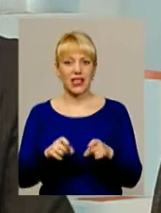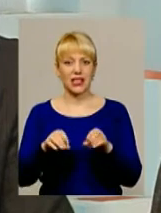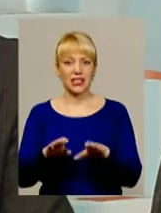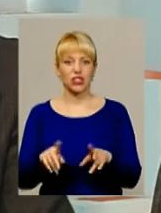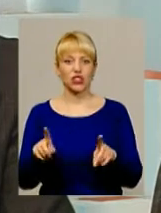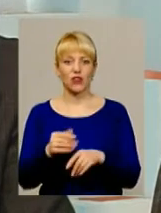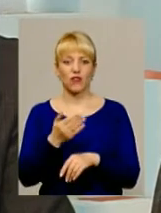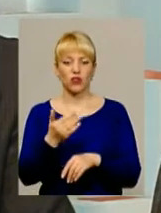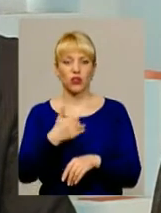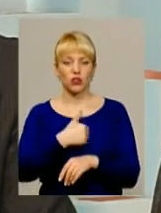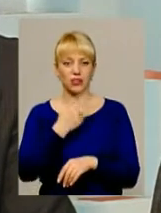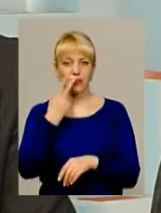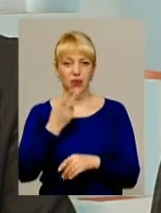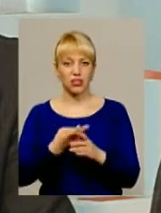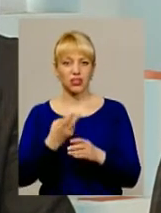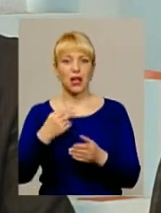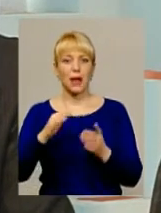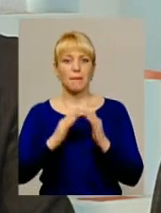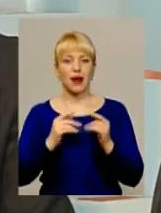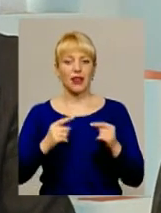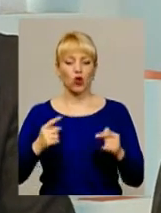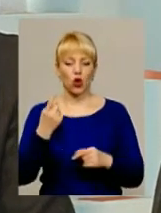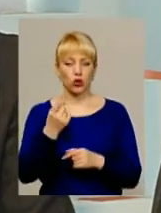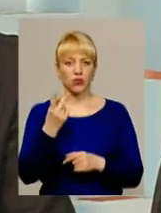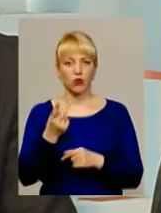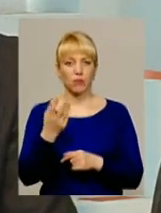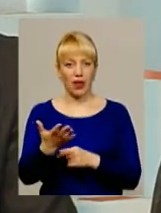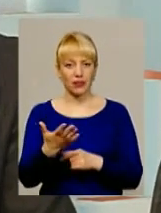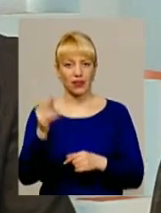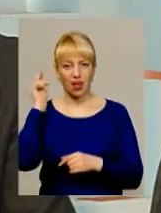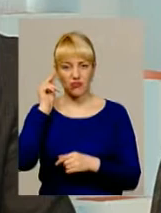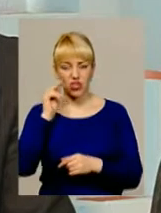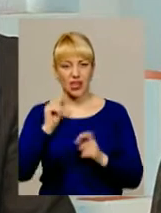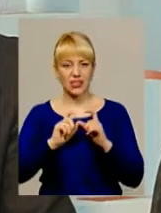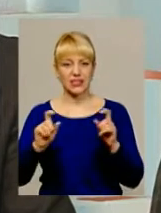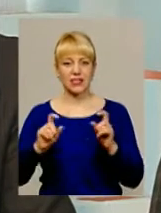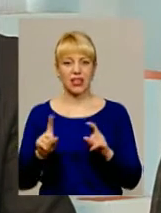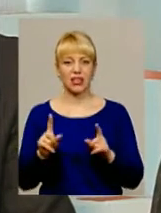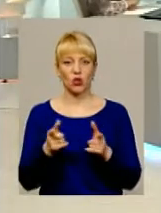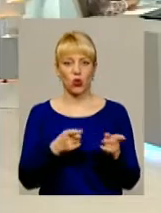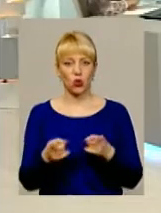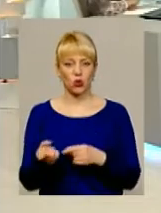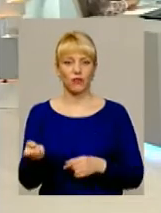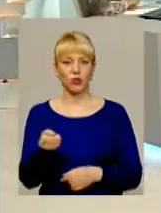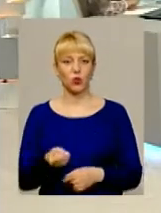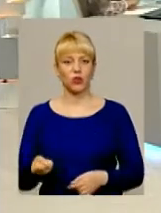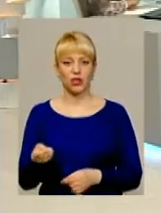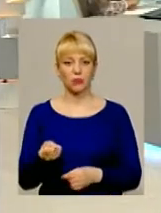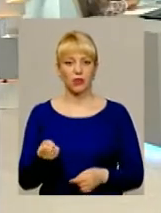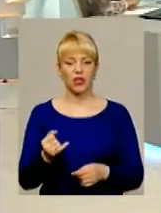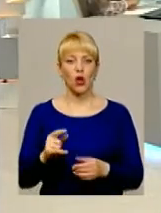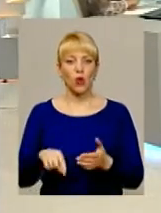що вони хотіли бачити майно там, 1-2-5 навчальних закладів, які вони готові утримувати в